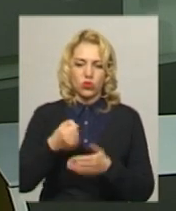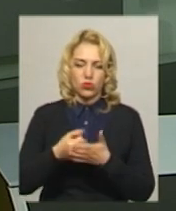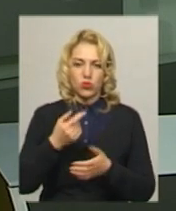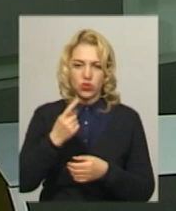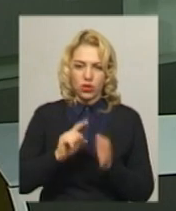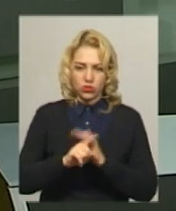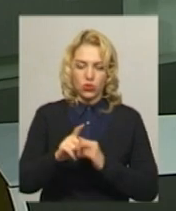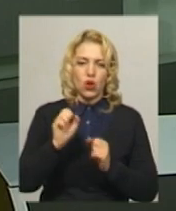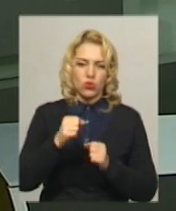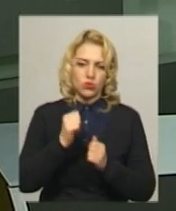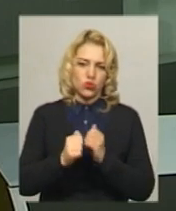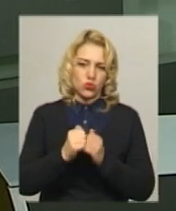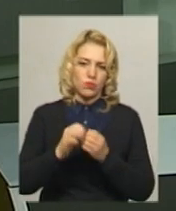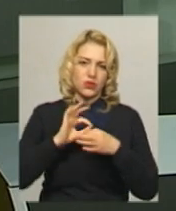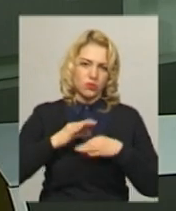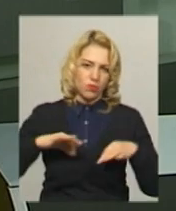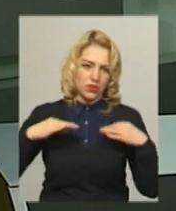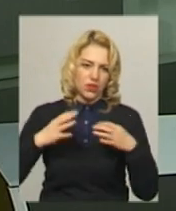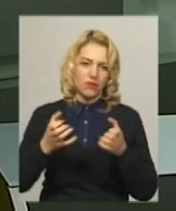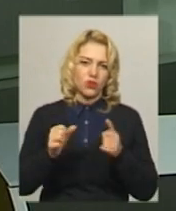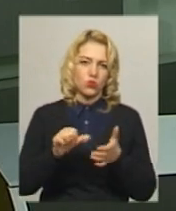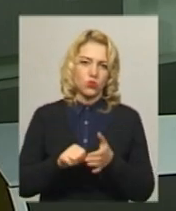і взяти участь у флешмобі.